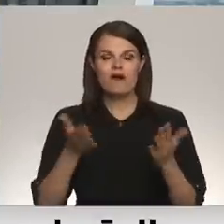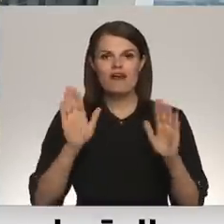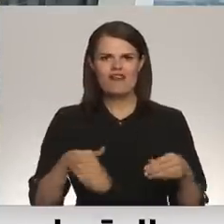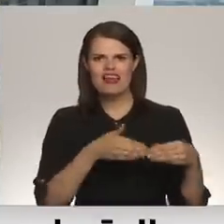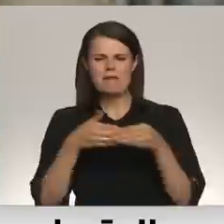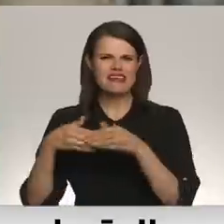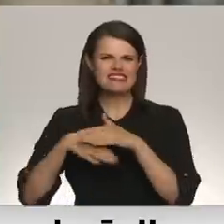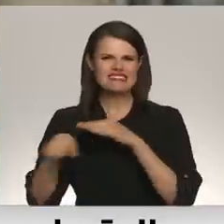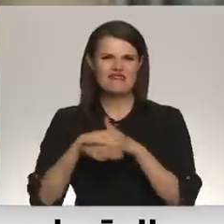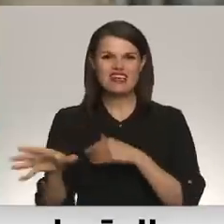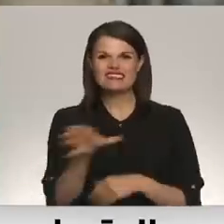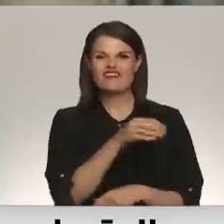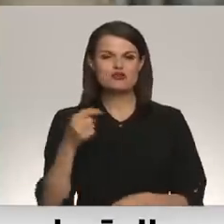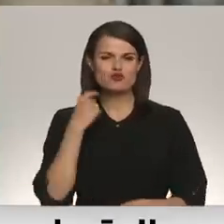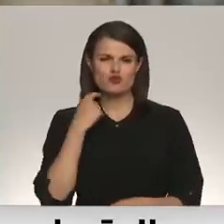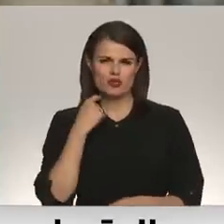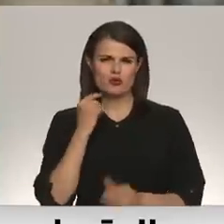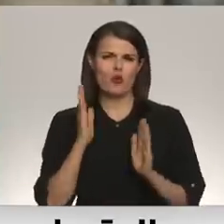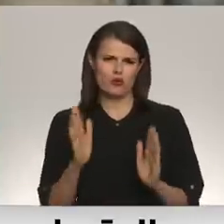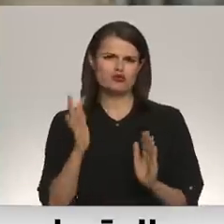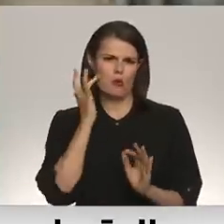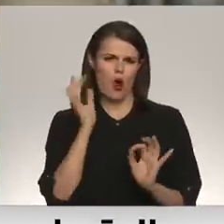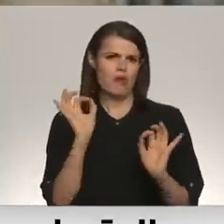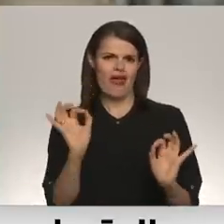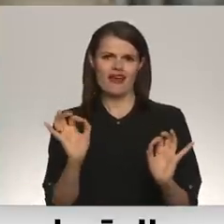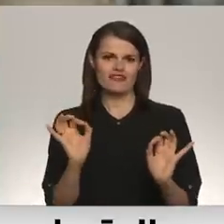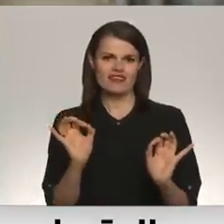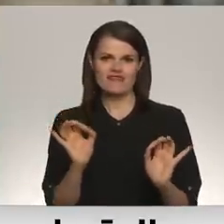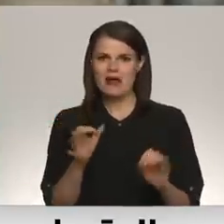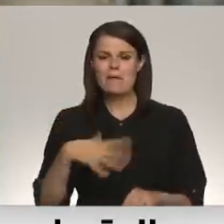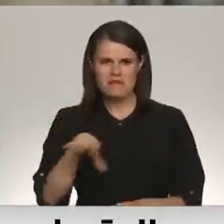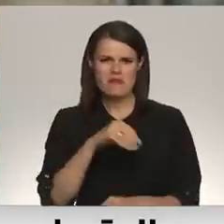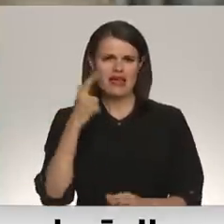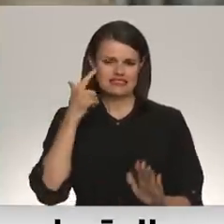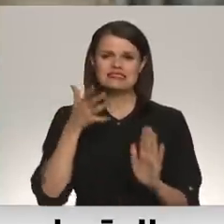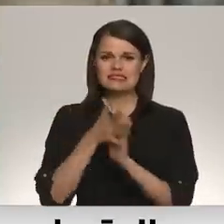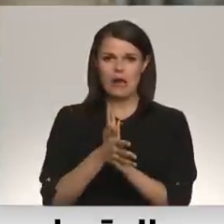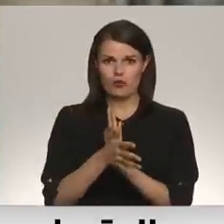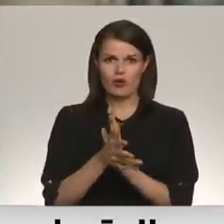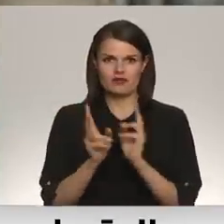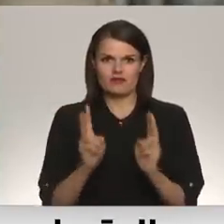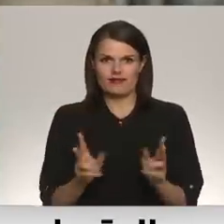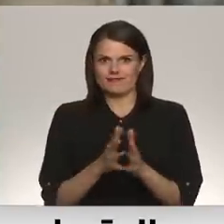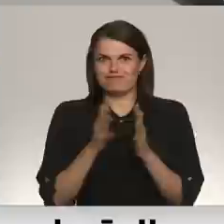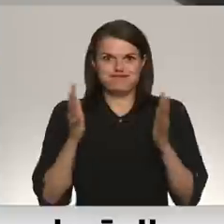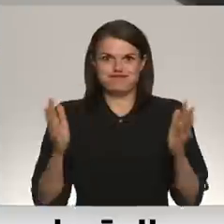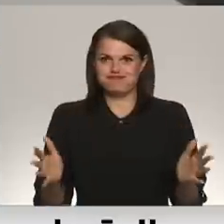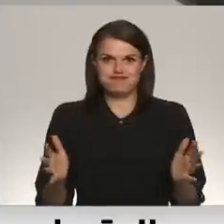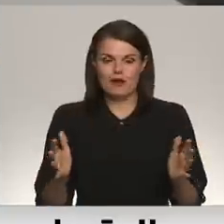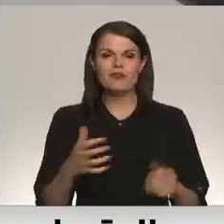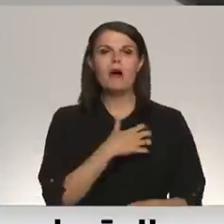visu Rīgu, nebūsim objektīvi, mēs apzinamies, ko tas nozīmē.